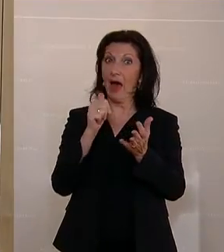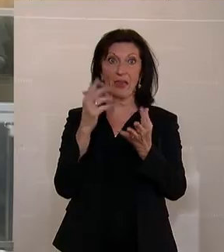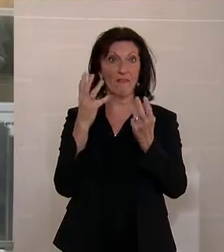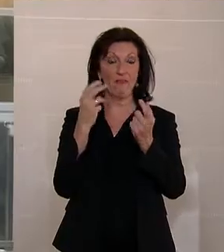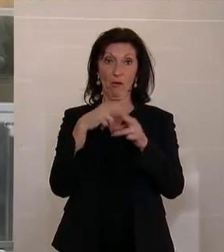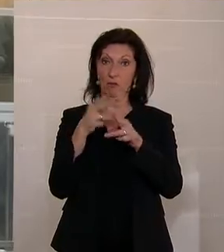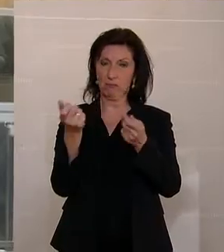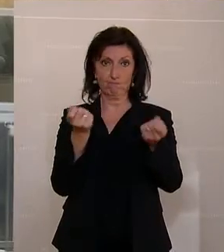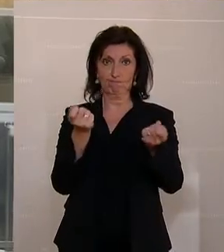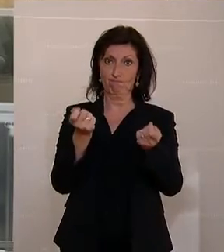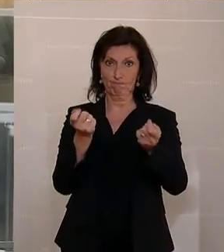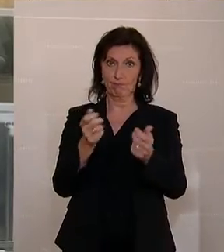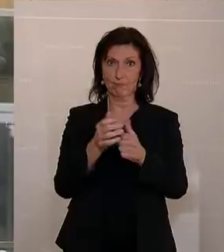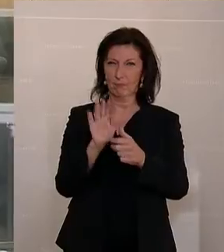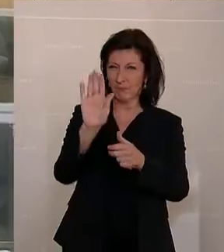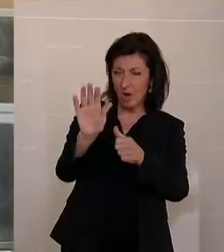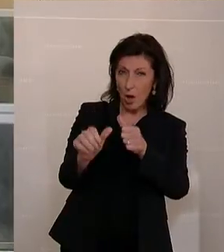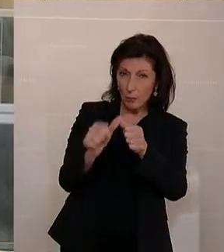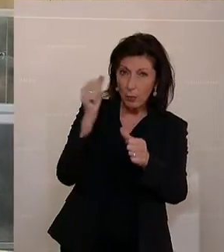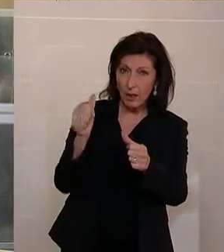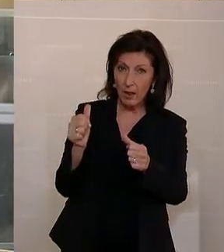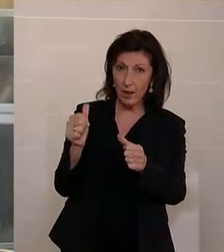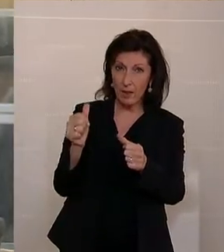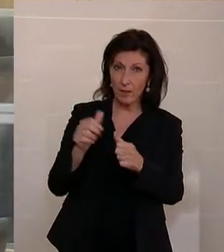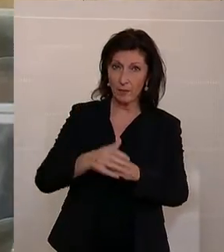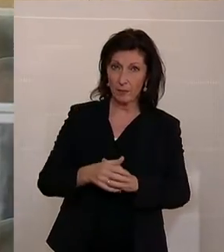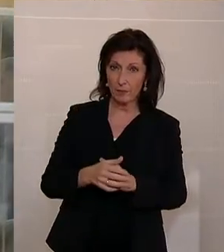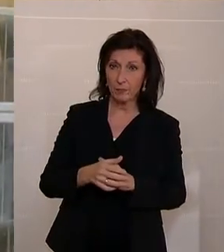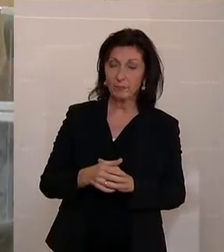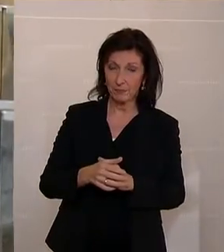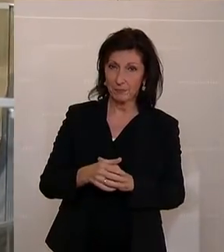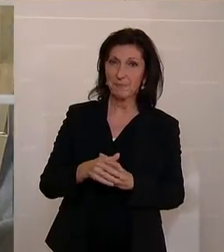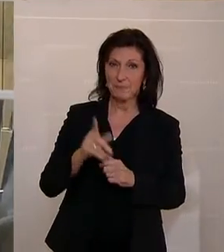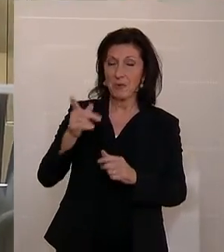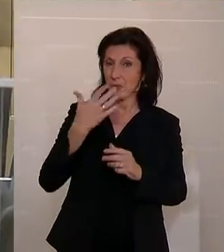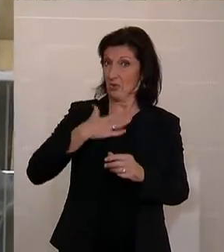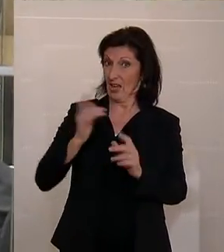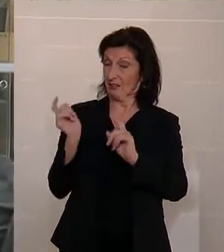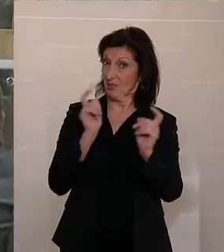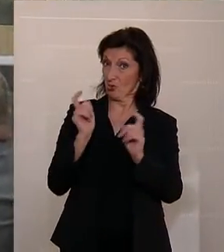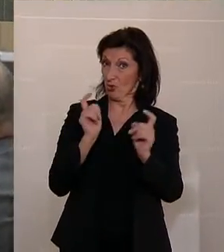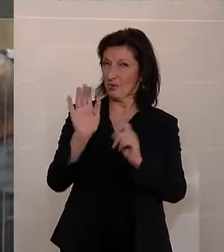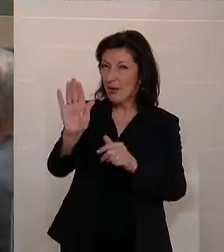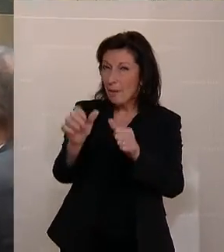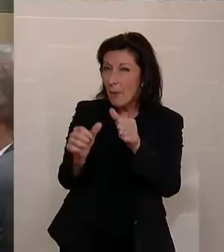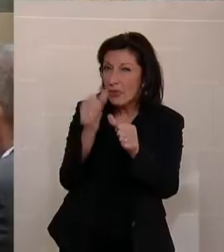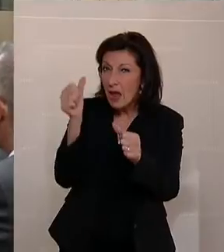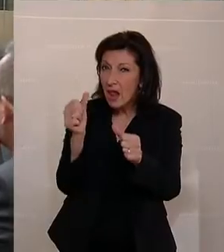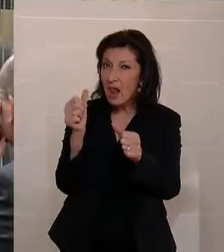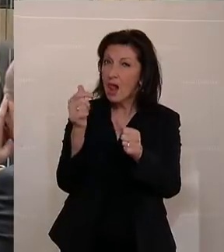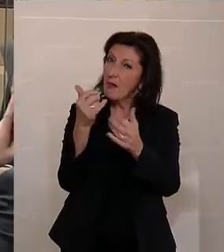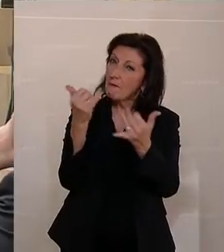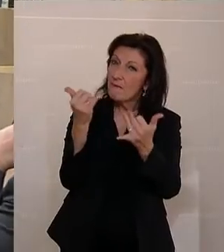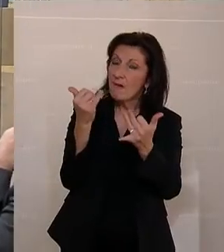Ihr schafft es mit eurem Modell, und wir können das gerne auch diskutieren, ihr schafft es mit eurem Modell einen massiven Anreiz